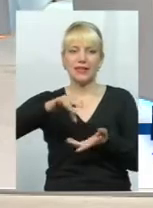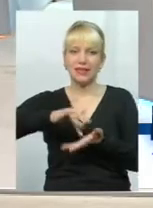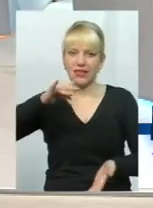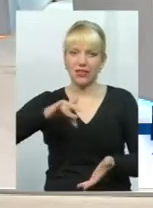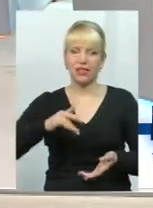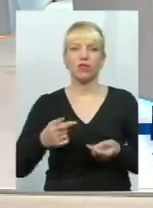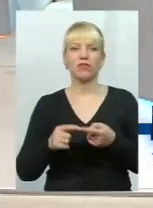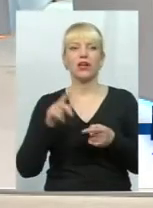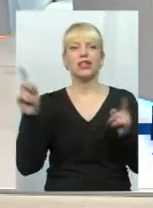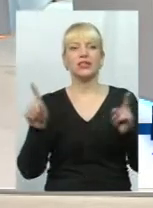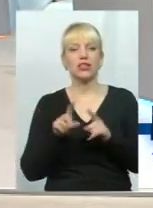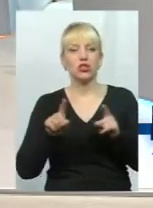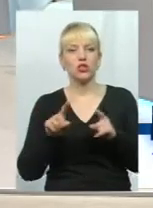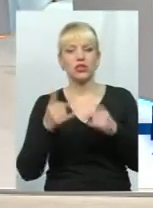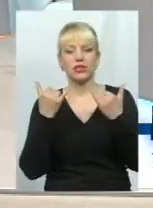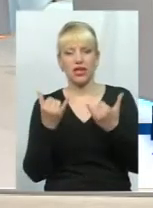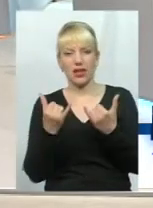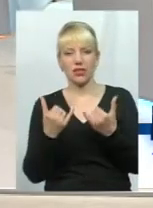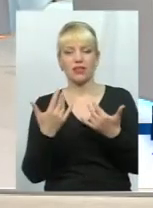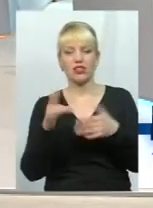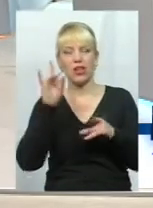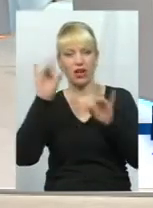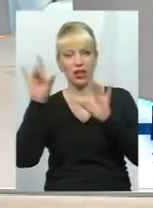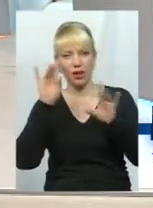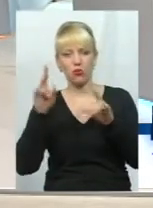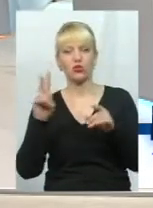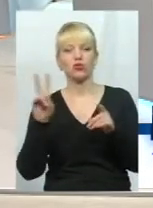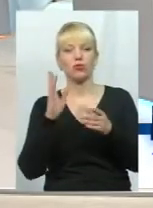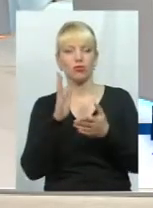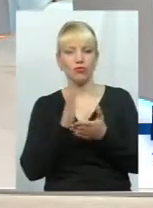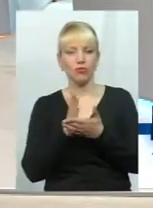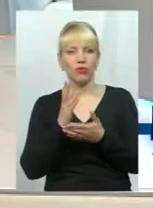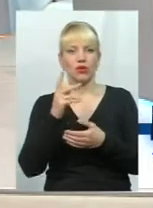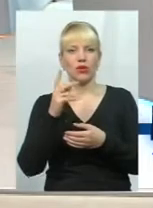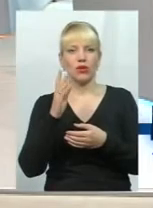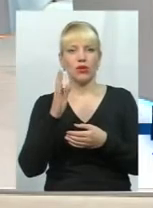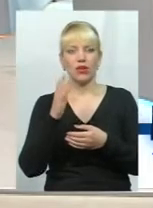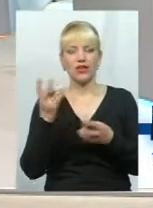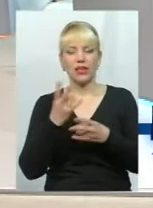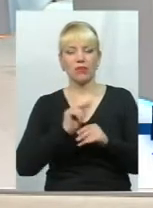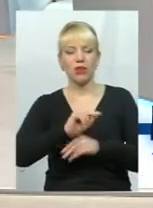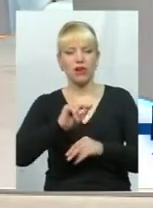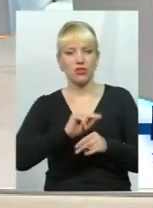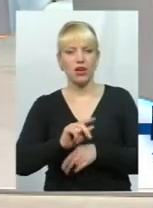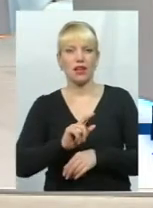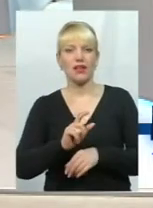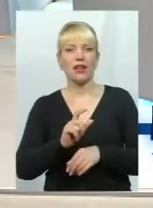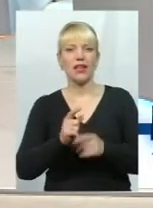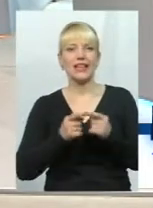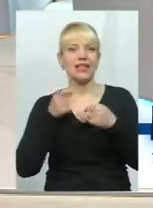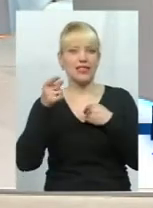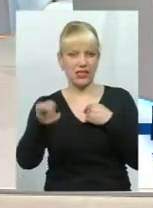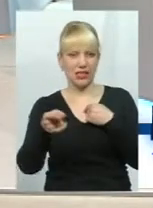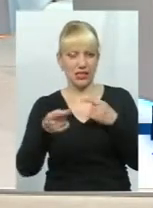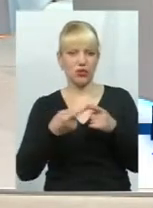-інкубаторів, те, що зараз рекламується і передбачається робити, що необхідно проводити навчання максимально дистанційно.